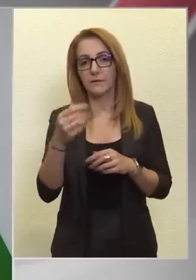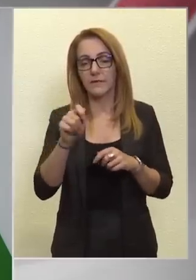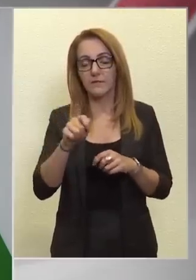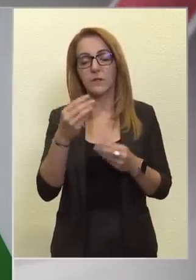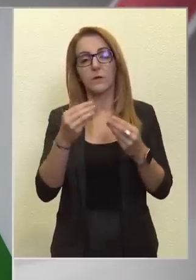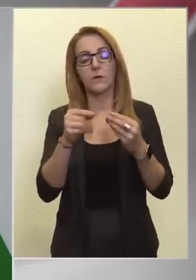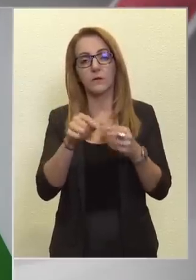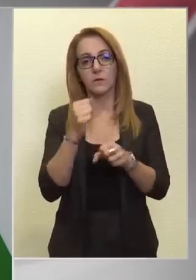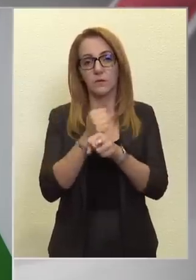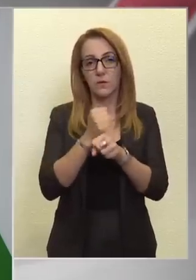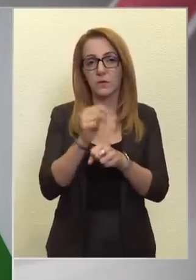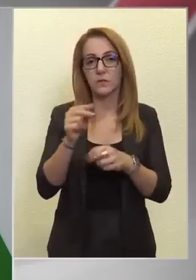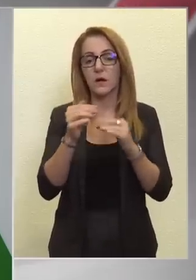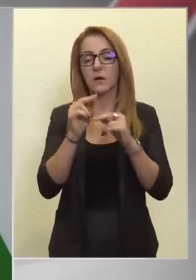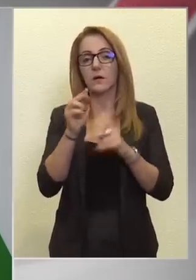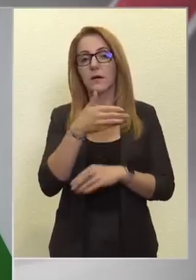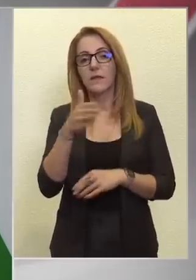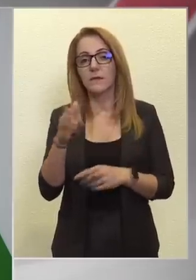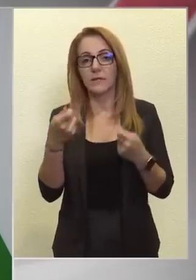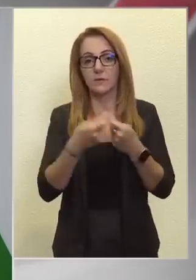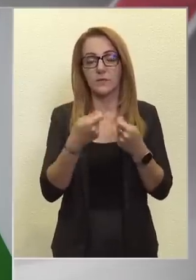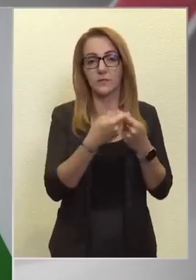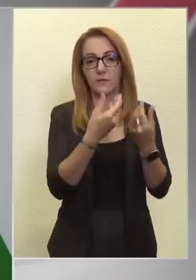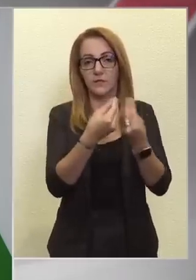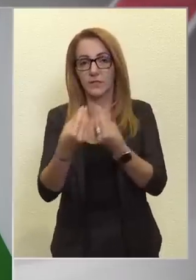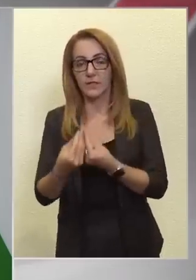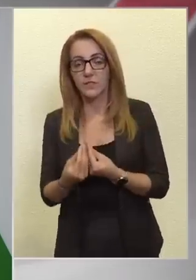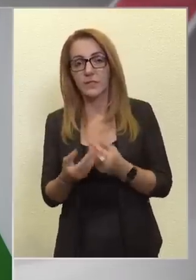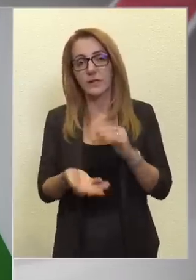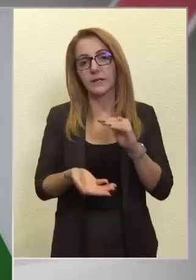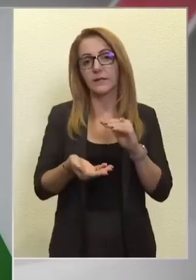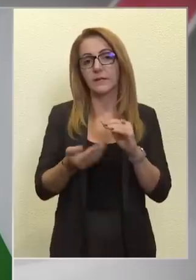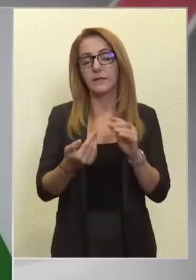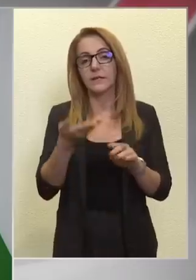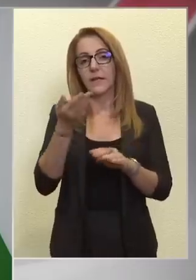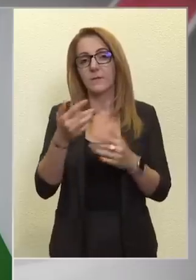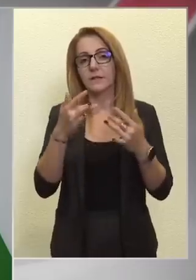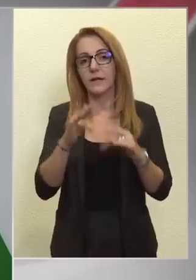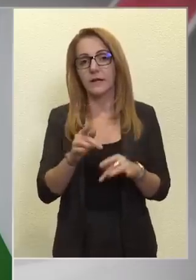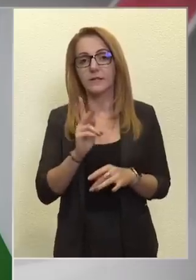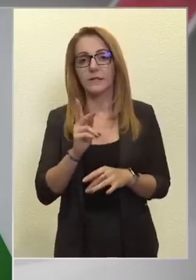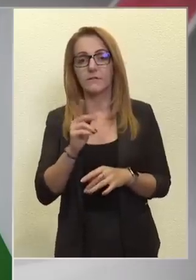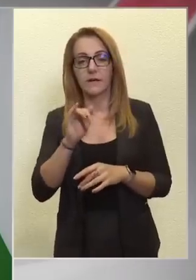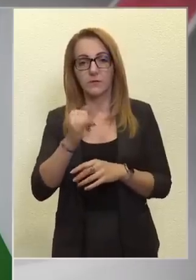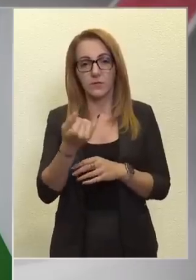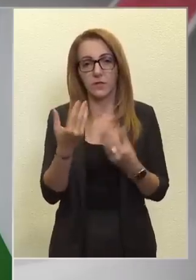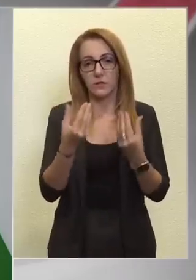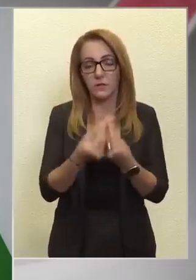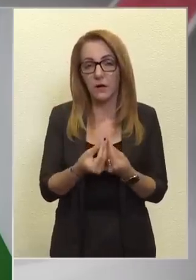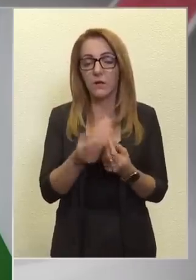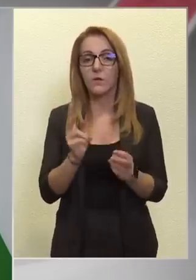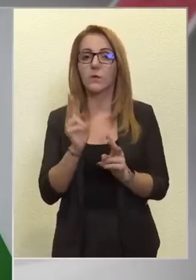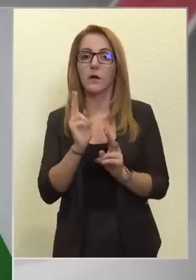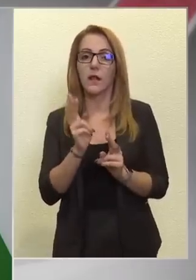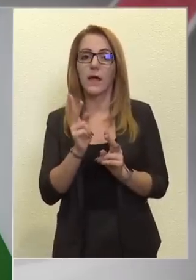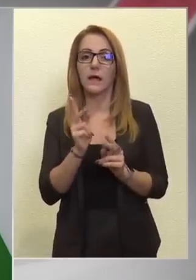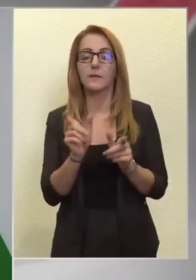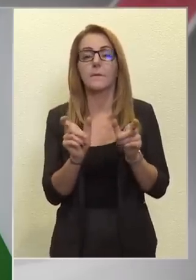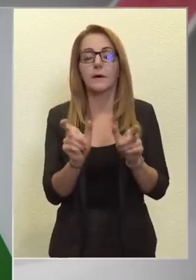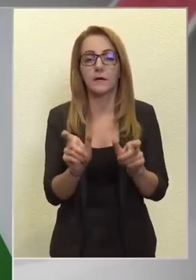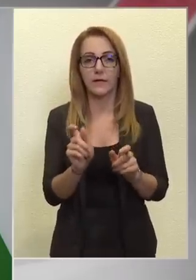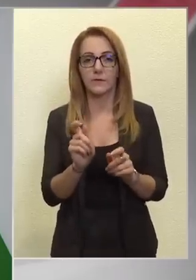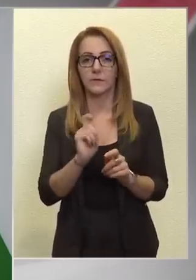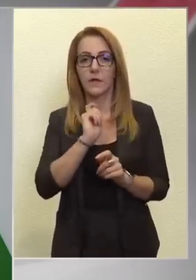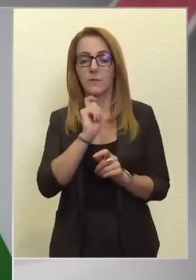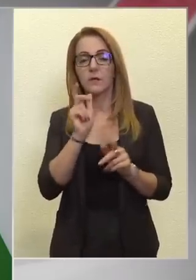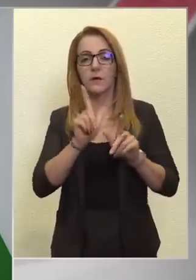dolgoznak, nemzetközi szövetségeseikkel, közülük is kitüntetett helyen, Guy Verhofstadt-tal, hogy hogyan lehet megakadályozni, hogy